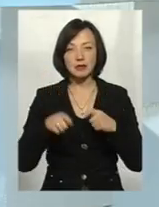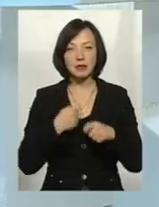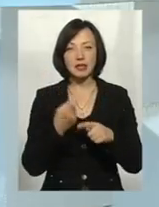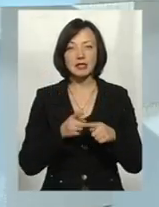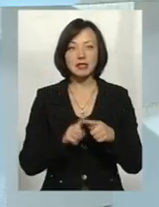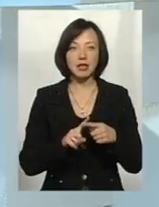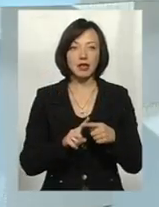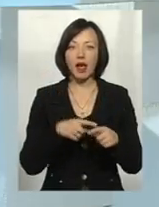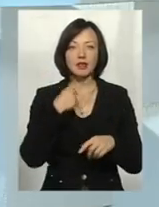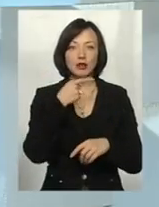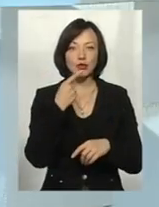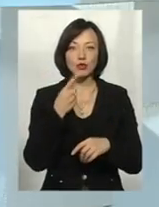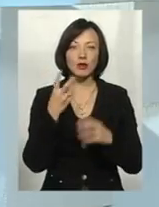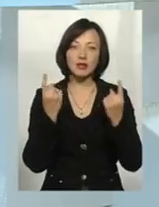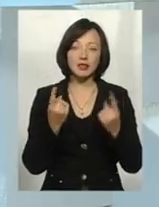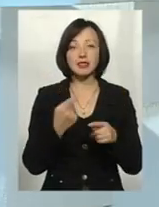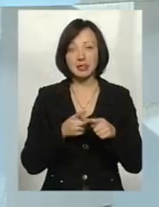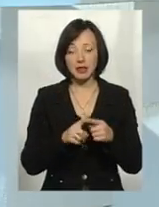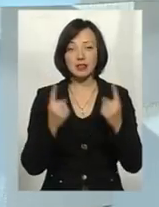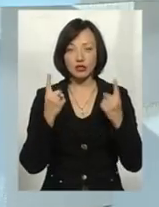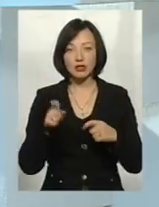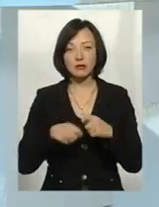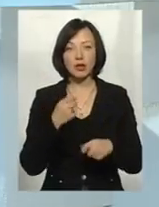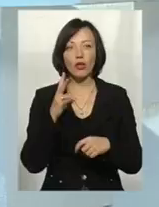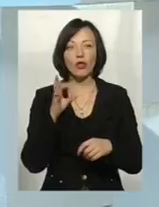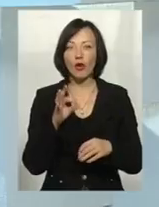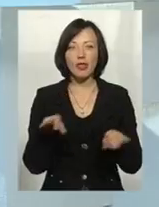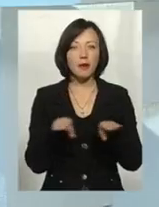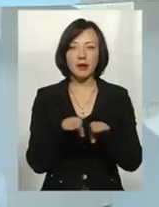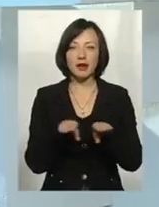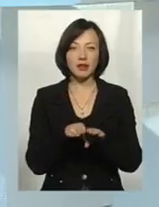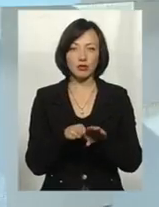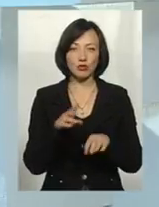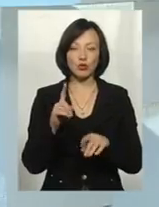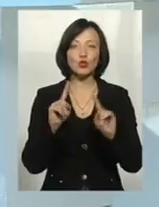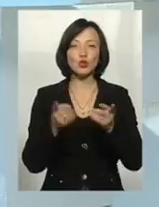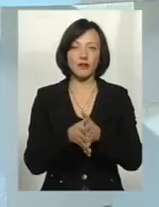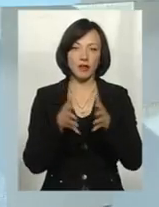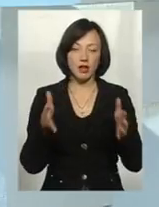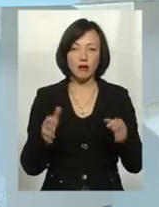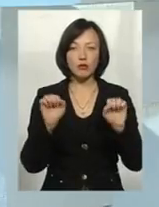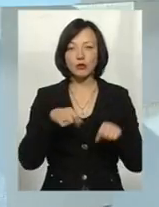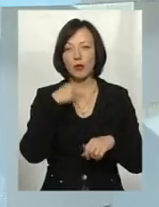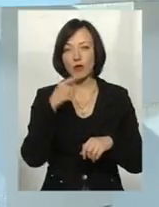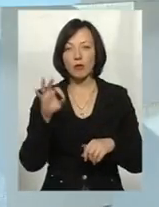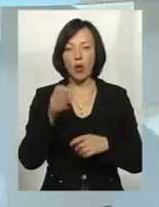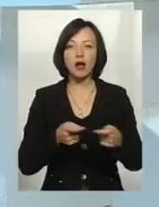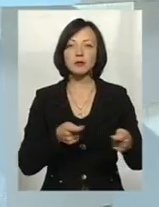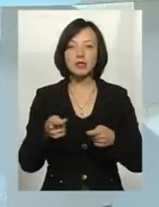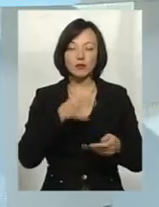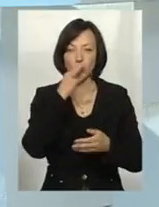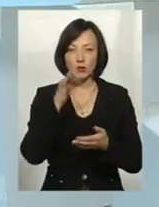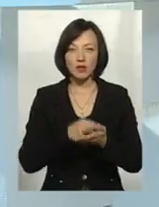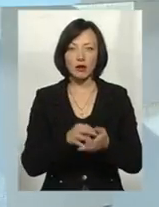збитки, я не скажу, що вони незначні, це значні збитки, але вони не прирівнюються до істотних. Тобто, в даному випадку ми можемо говорити про адміністративну